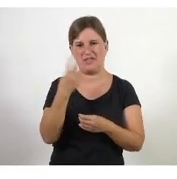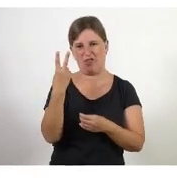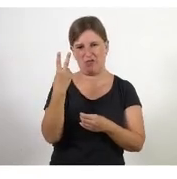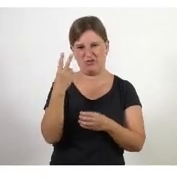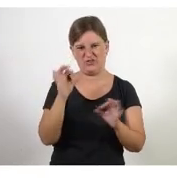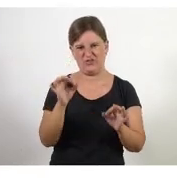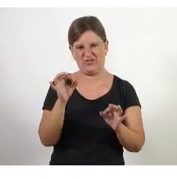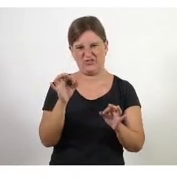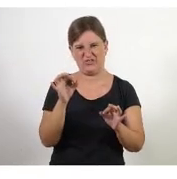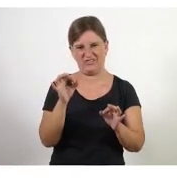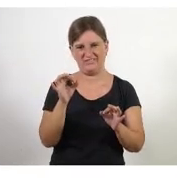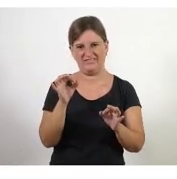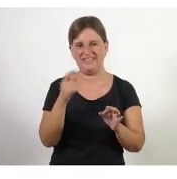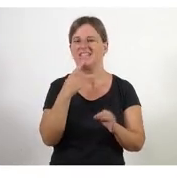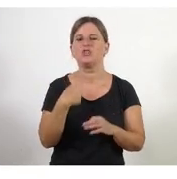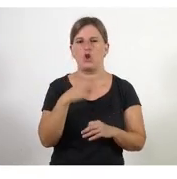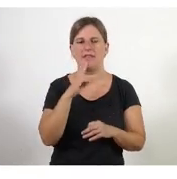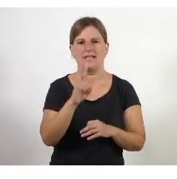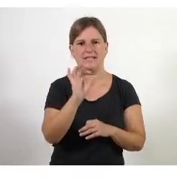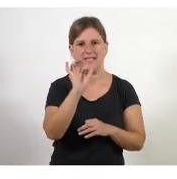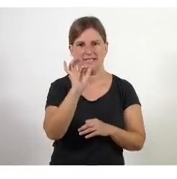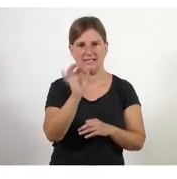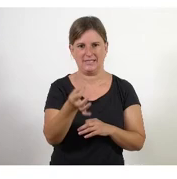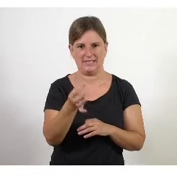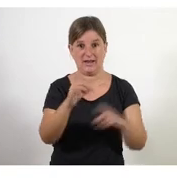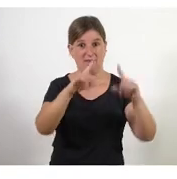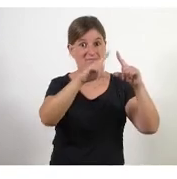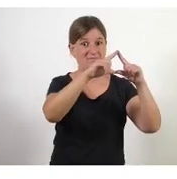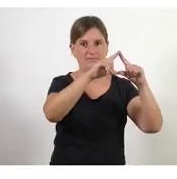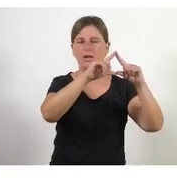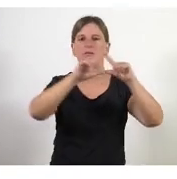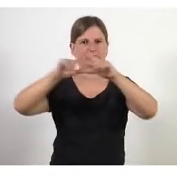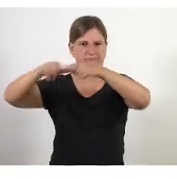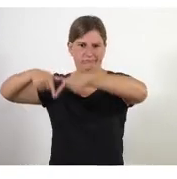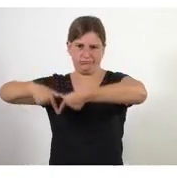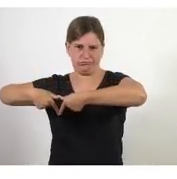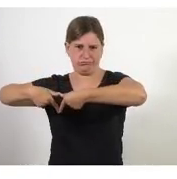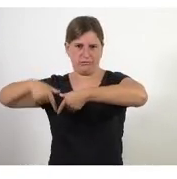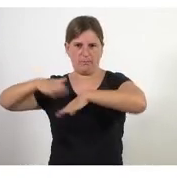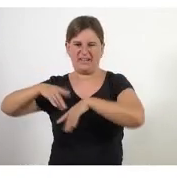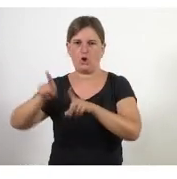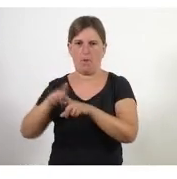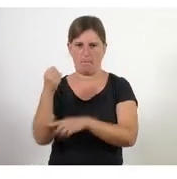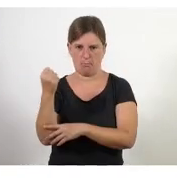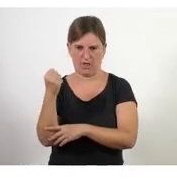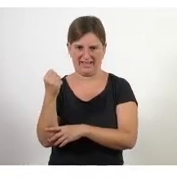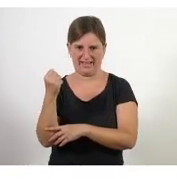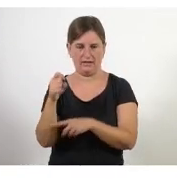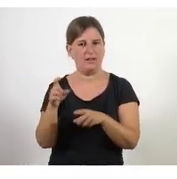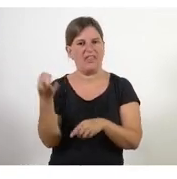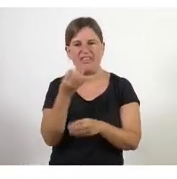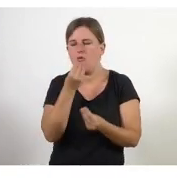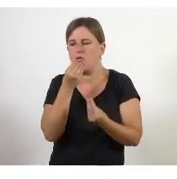és la meva experiència de sí és passar en una piràmide invertida a nivell de poder delegar